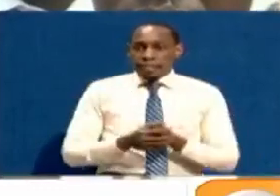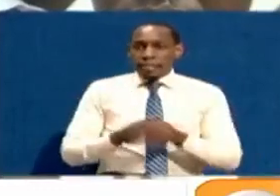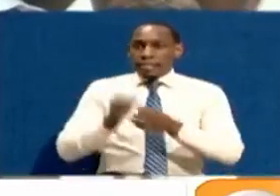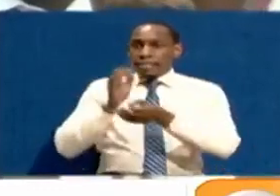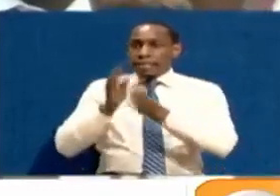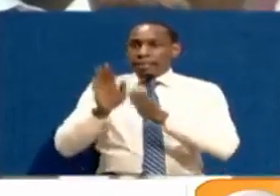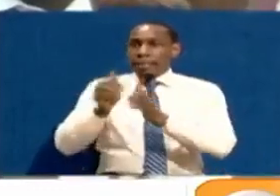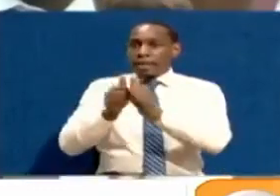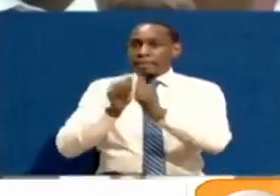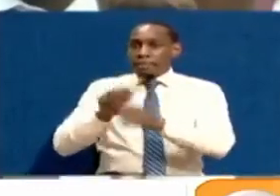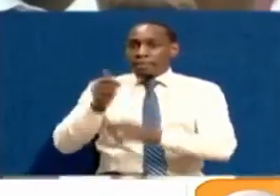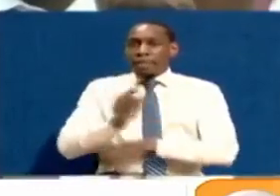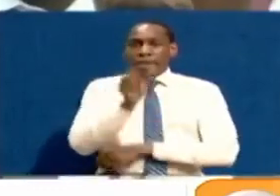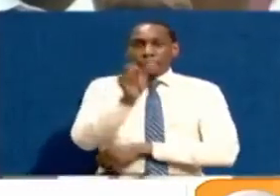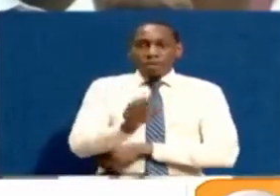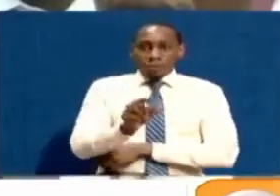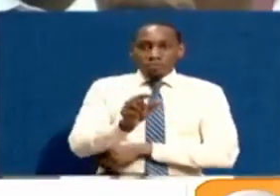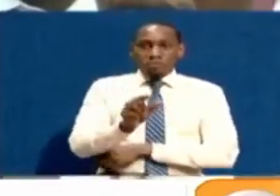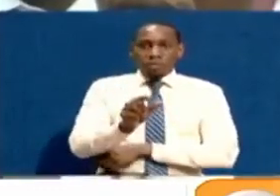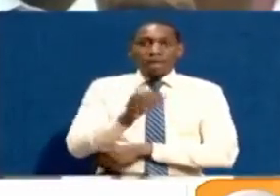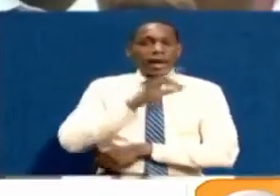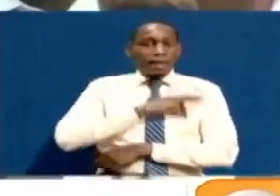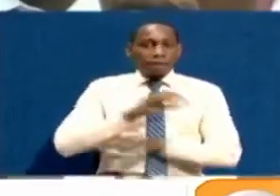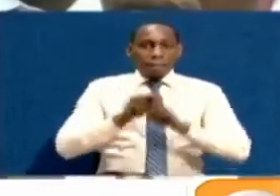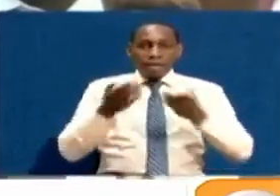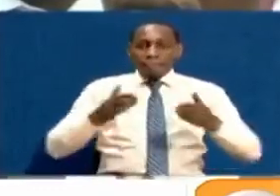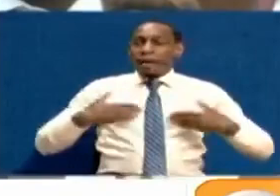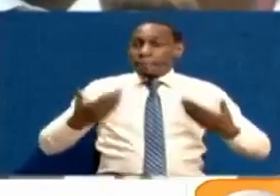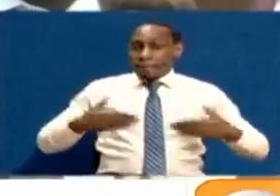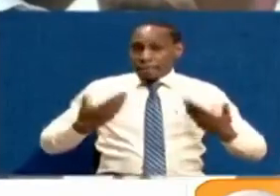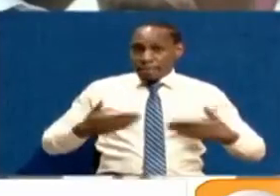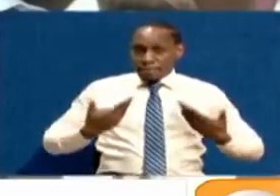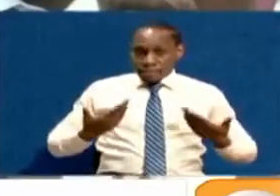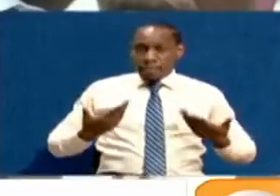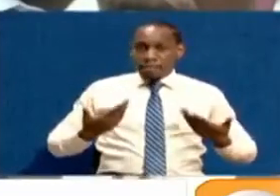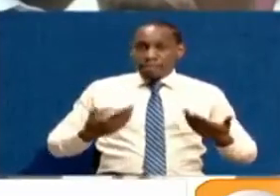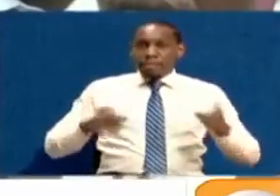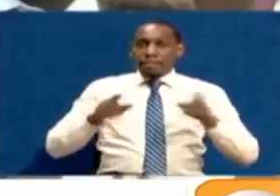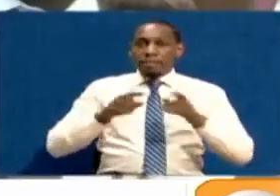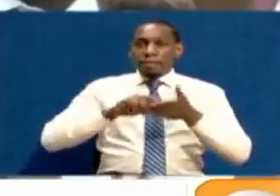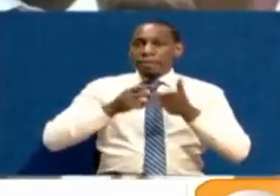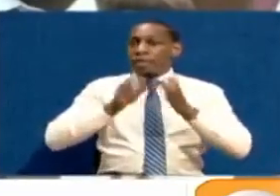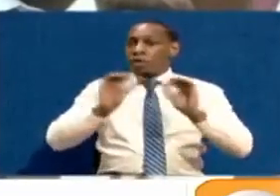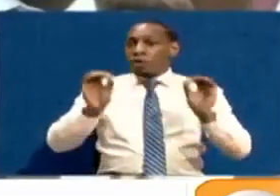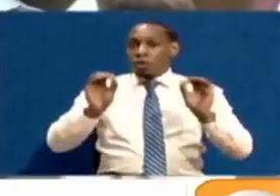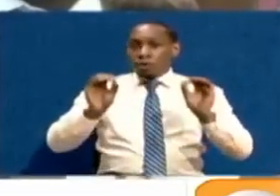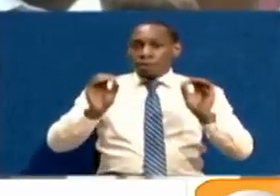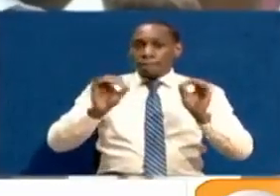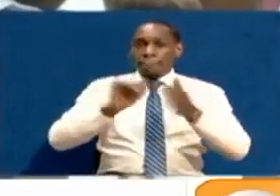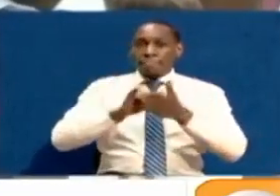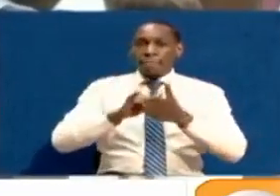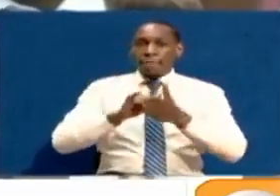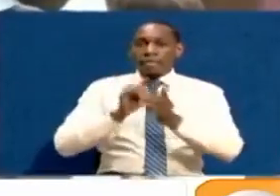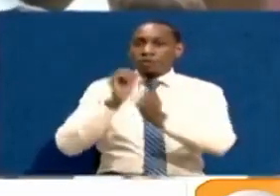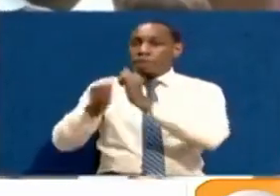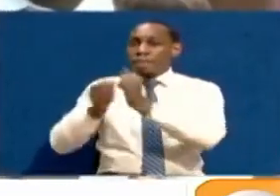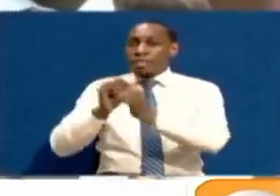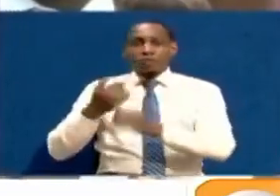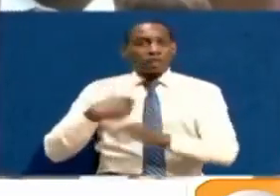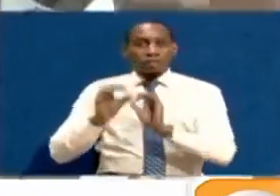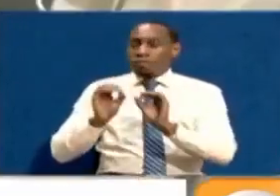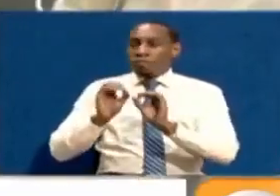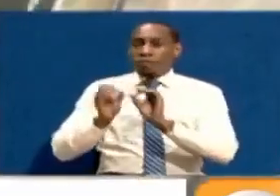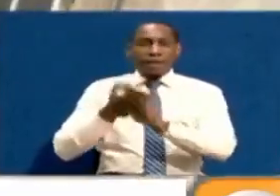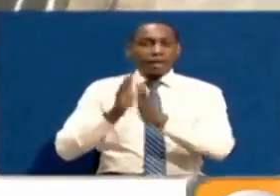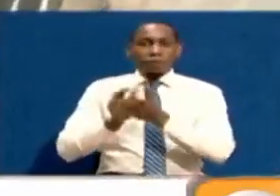Ata ukikata kuna vitu ambaye itawaletea. Lakini sasa hapa tumefrai na imanishi tuko na mashindano yeyote